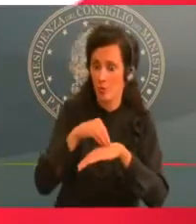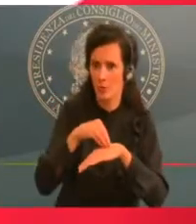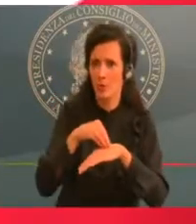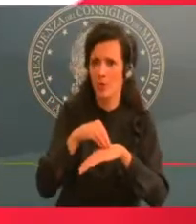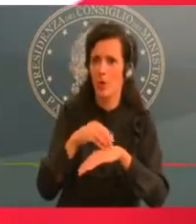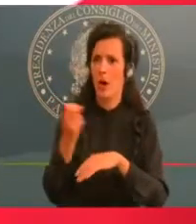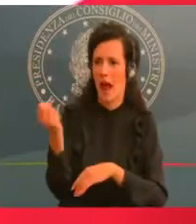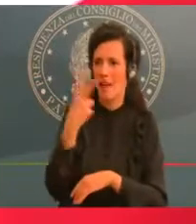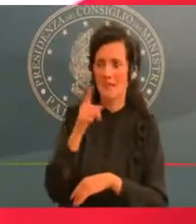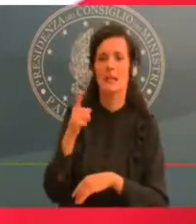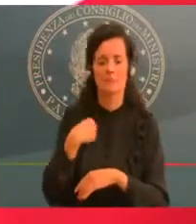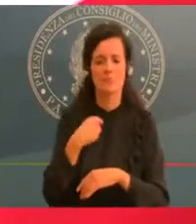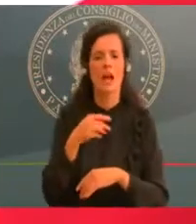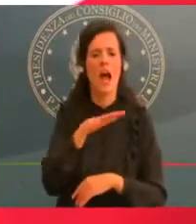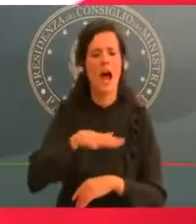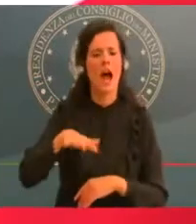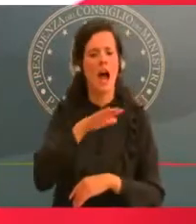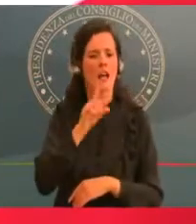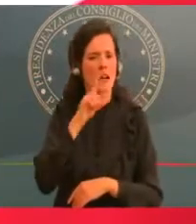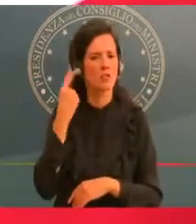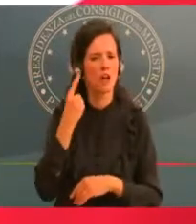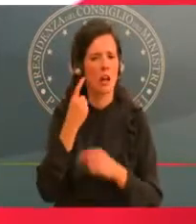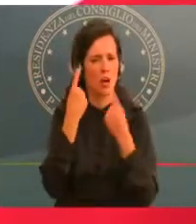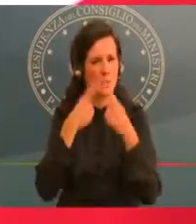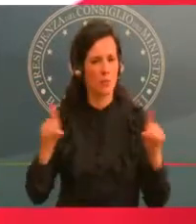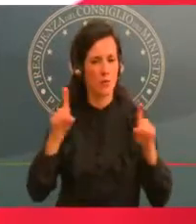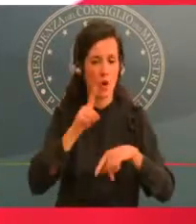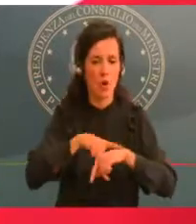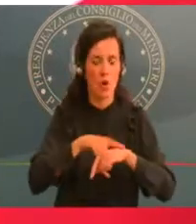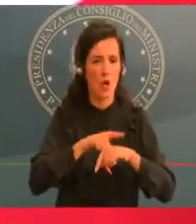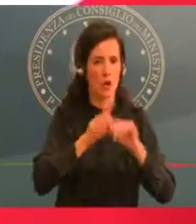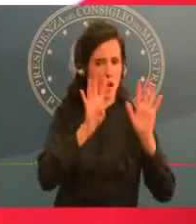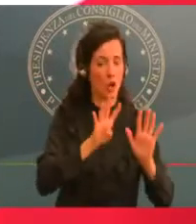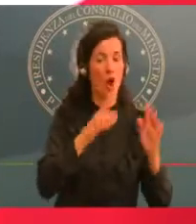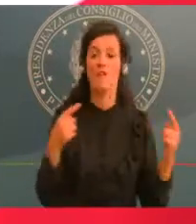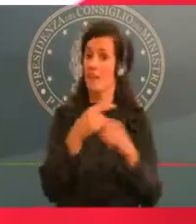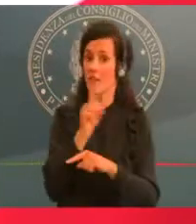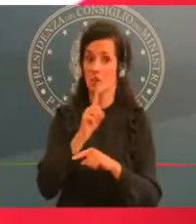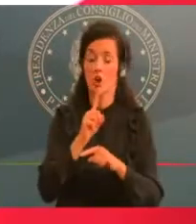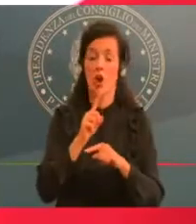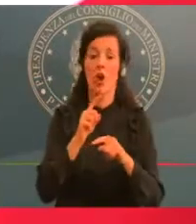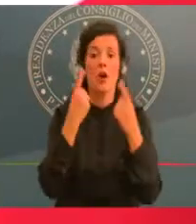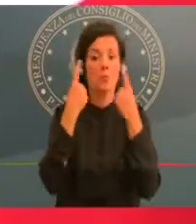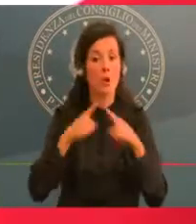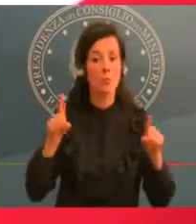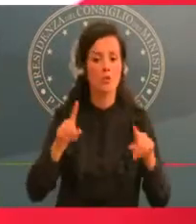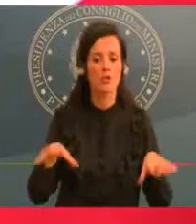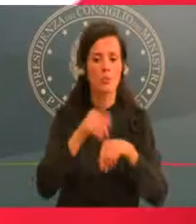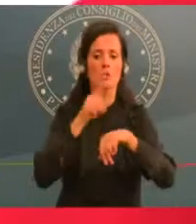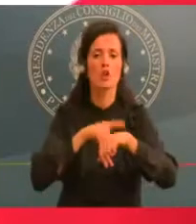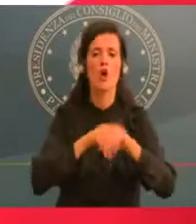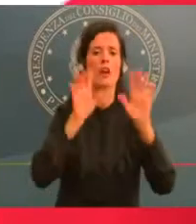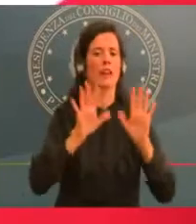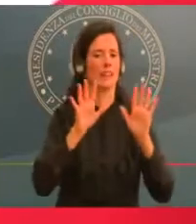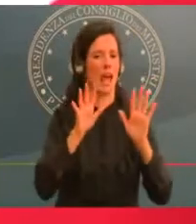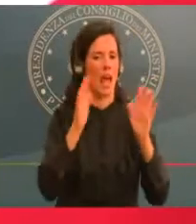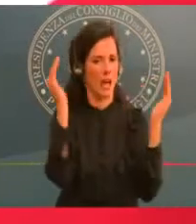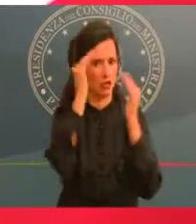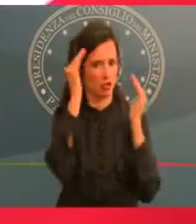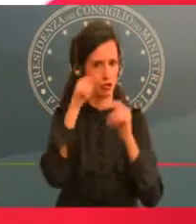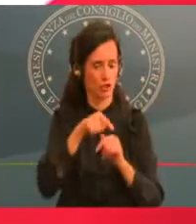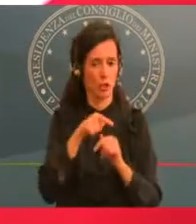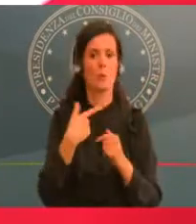Quindi facciamo questa precisazione. Ripeto, per l'area gialla, le regioni che sono nell'area gialla,